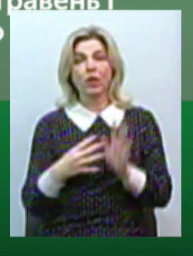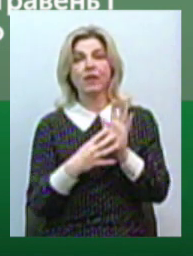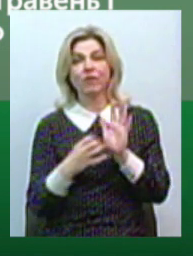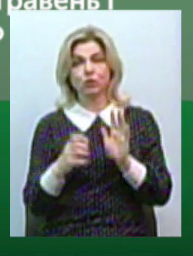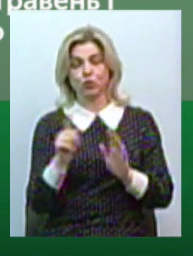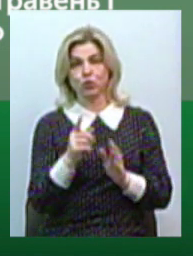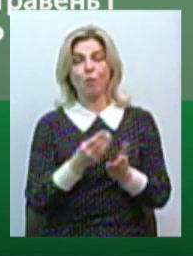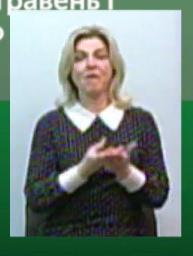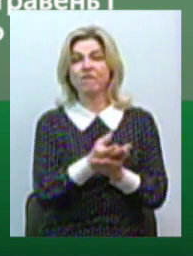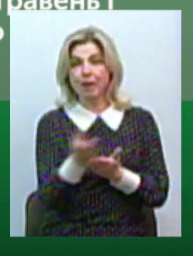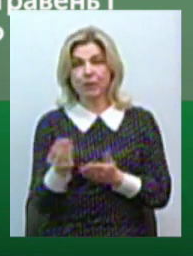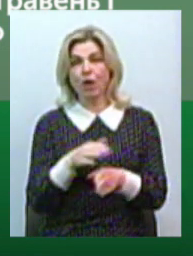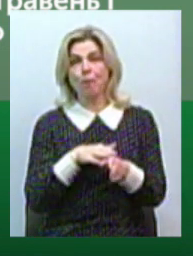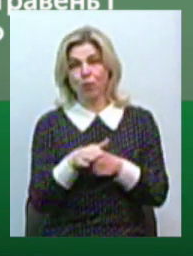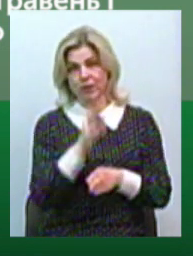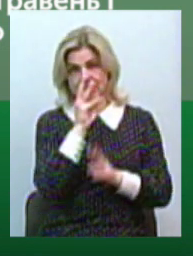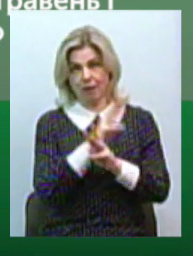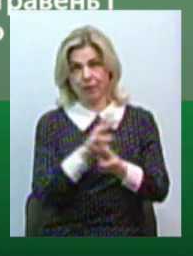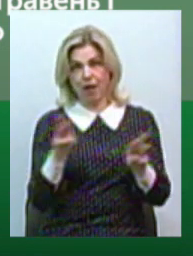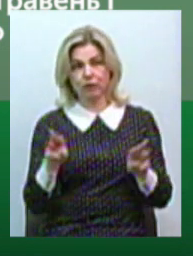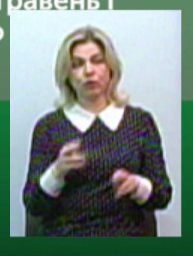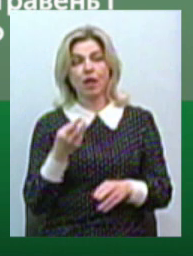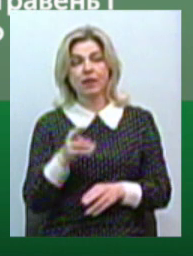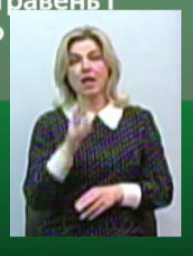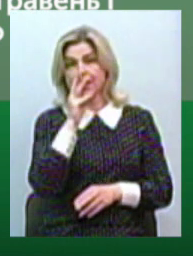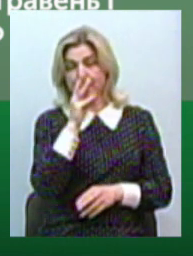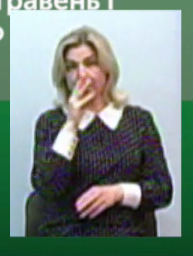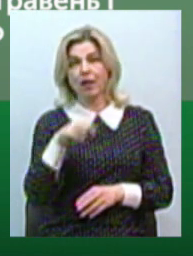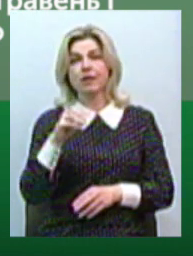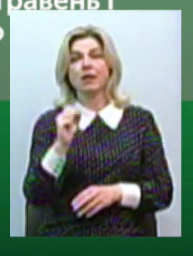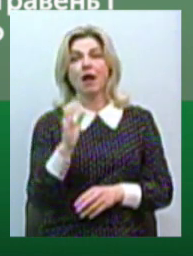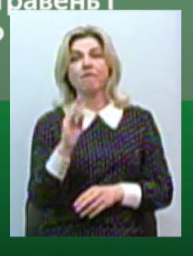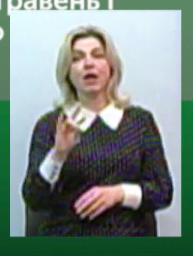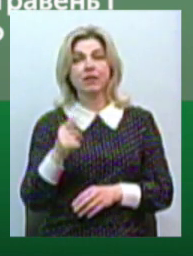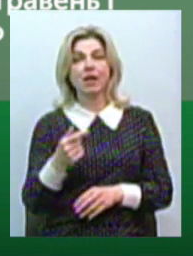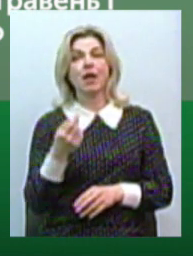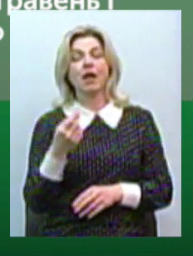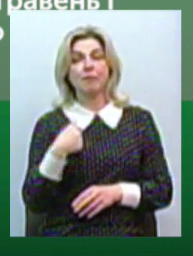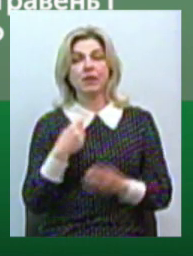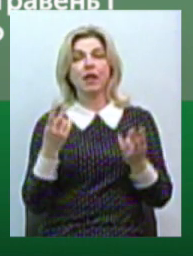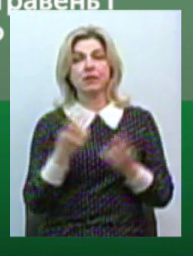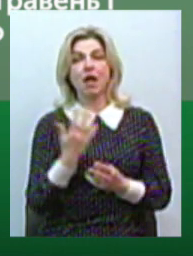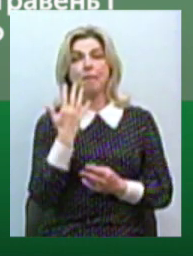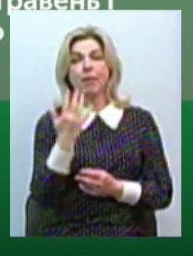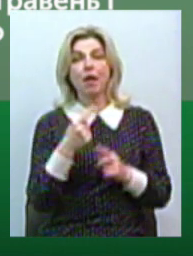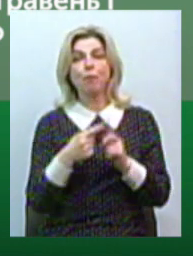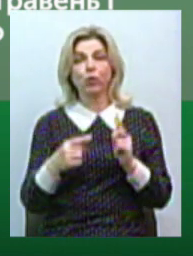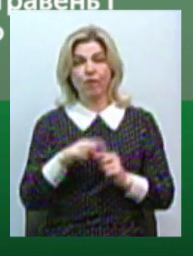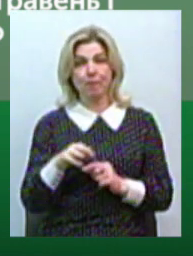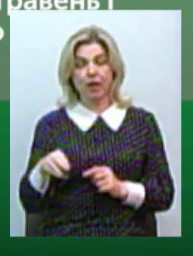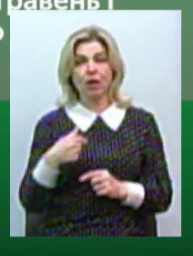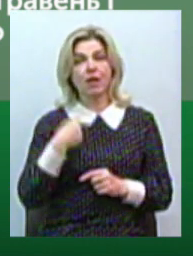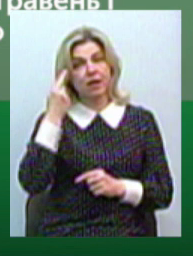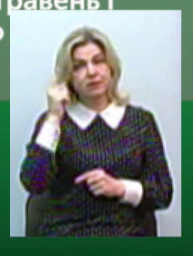выплатити повністю зарплату. Для зарплаті на травень, щоб ви не розуміли, мені потрібно 5,5 мільйонів. Я знаю, що на